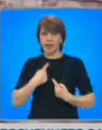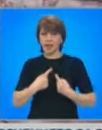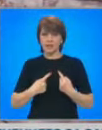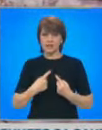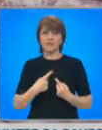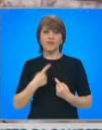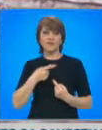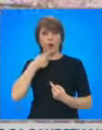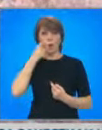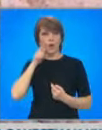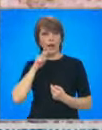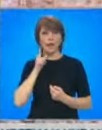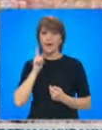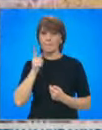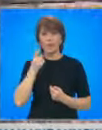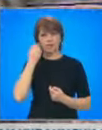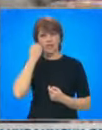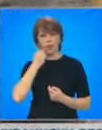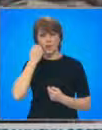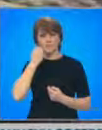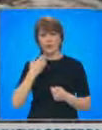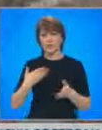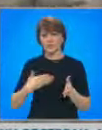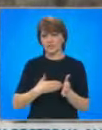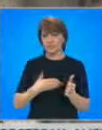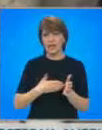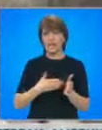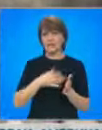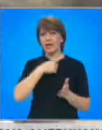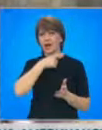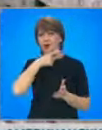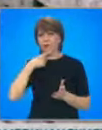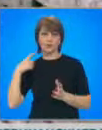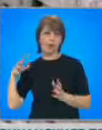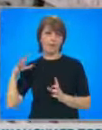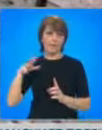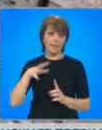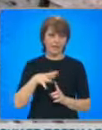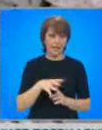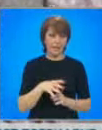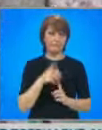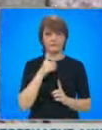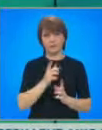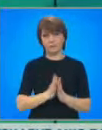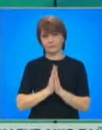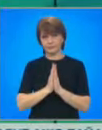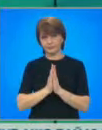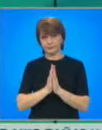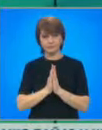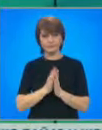Источна Украина може да послужи като част от претекст за руска военна инвазия. Френският президент призова за спиране на обстрелите.